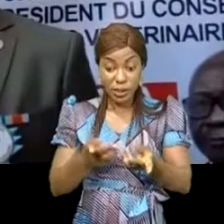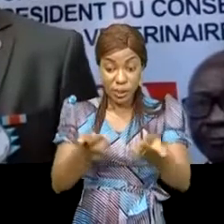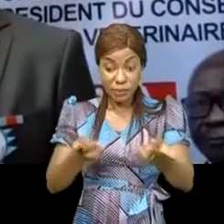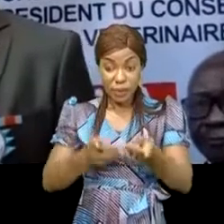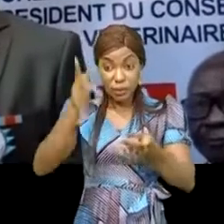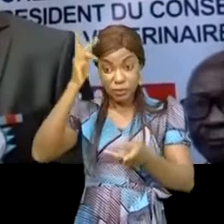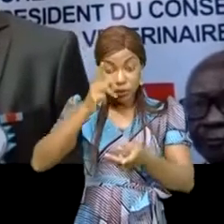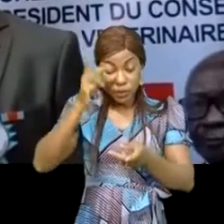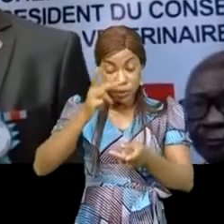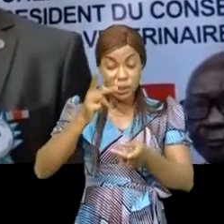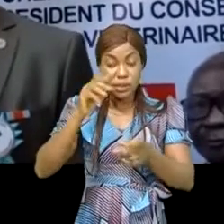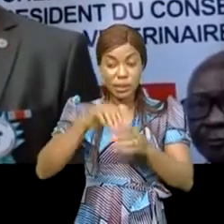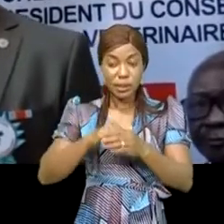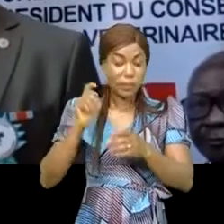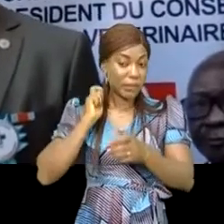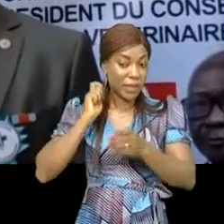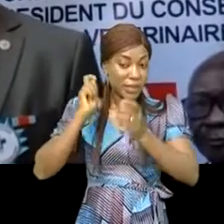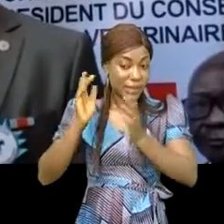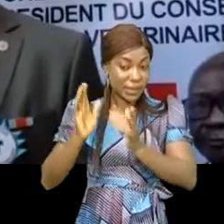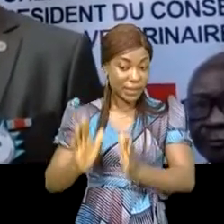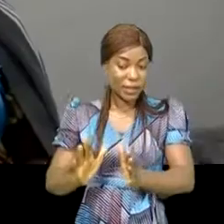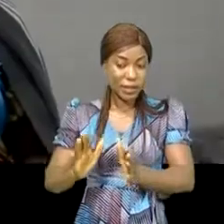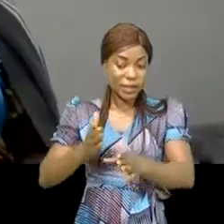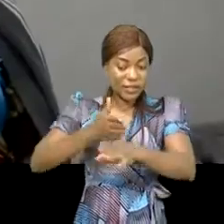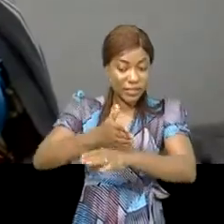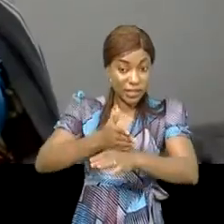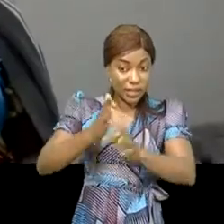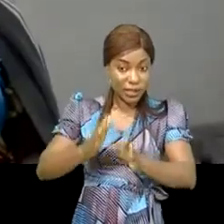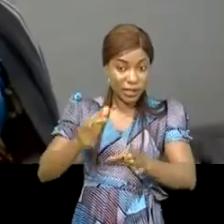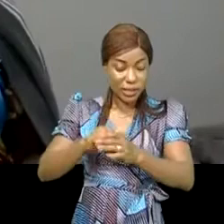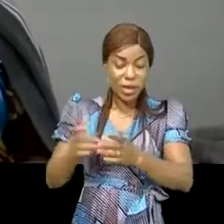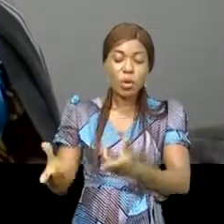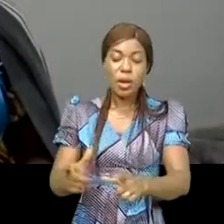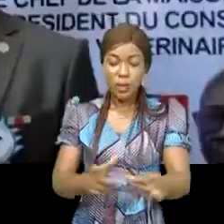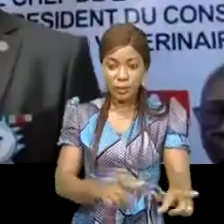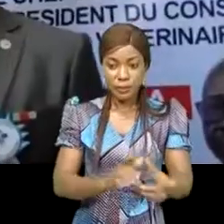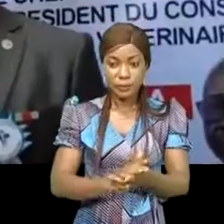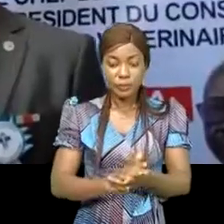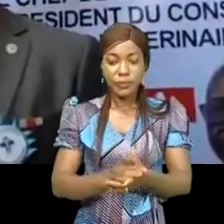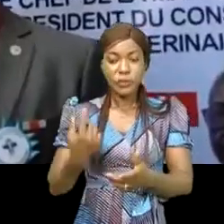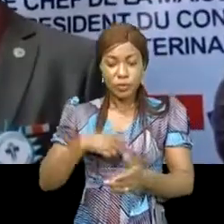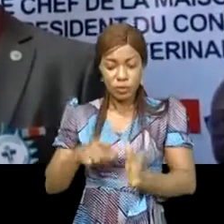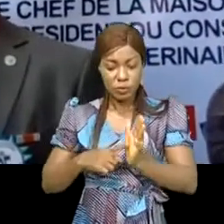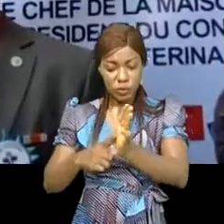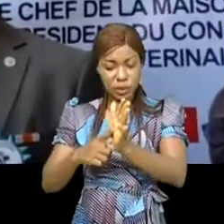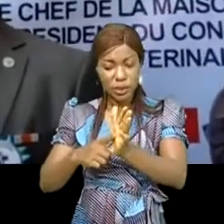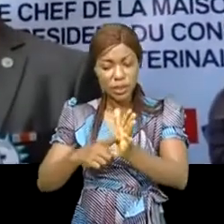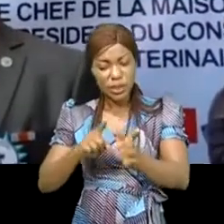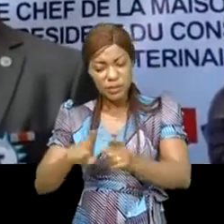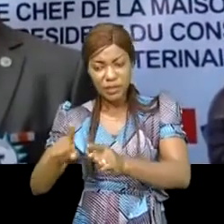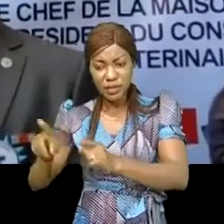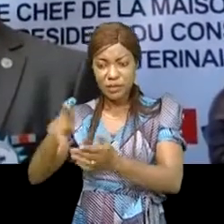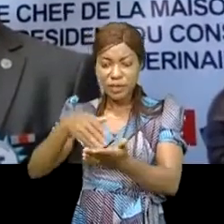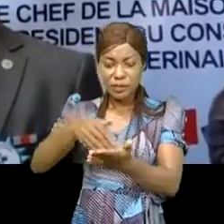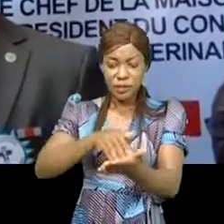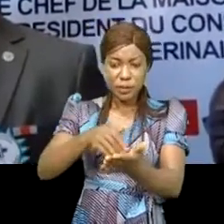'occupe le médecin vétérinaire dans la province du Lua-Laba et aussi montrer quelques faiblesses lui en tant que